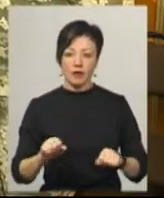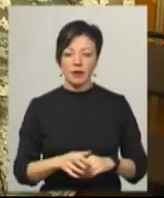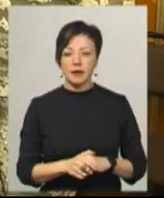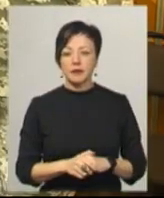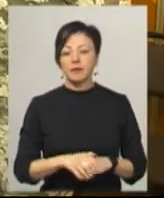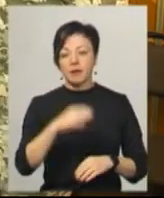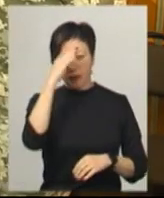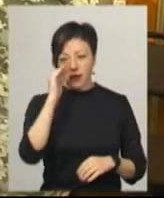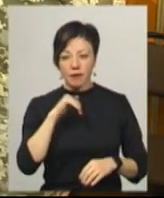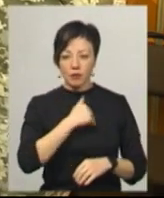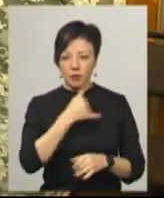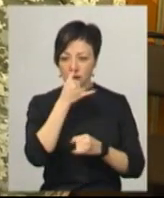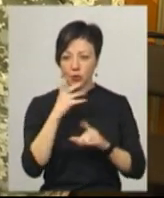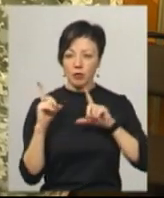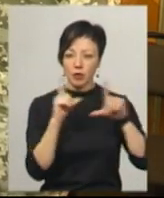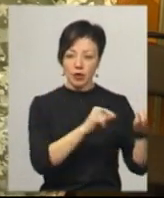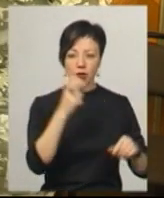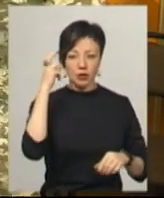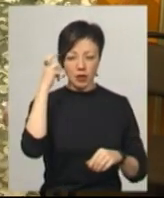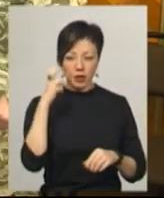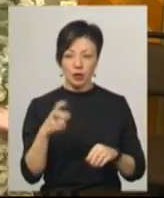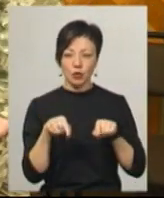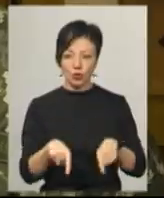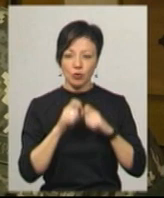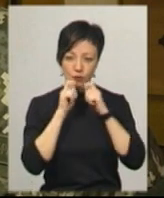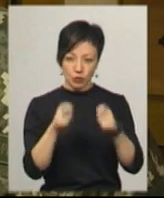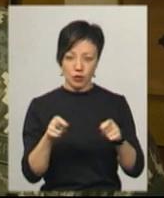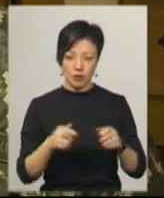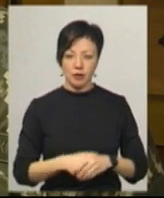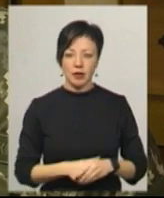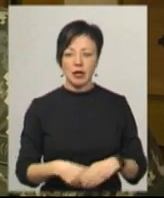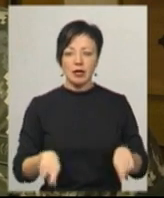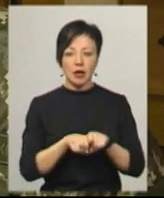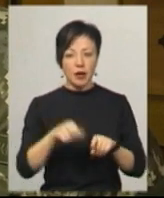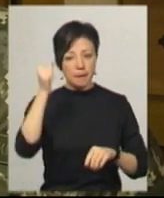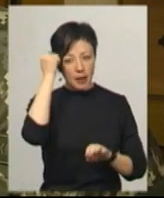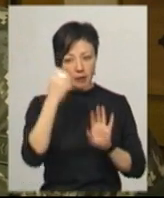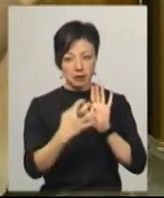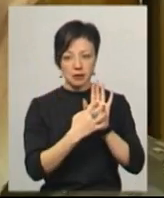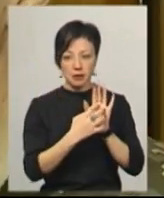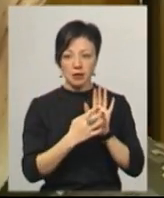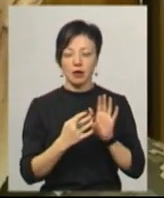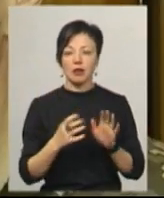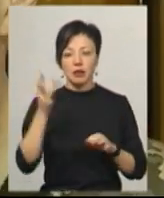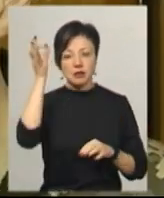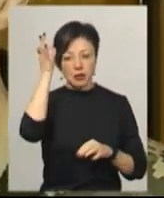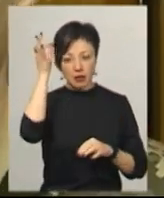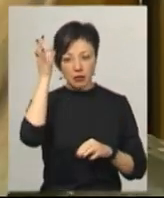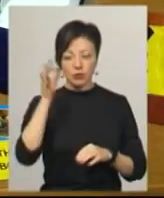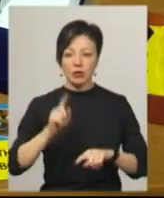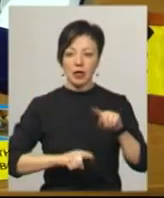Батькам та вдовам, які не змогли поїхати до столиці, знаки вручають тепер. Такий пам'ятний знак на згадку